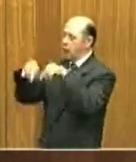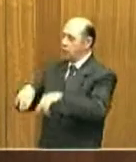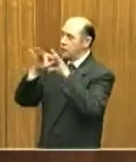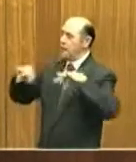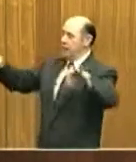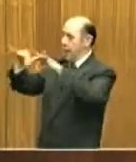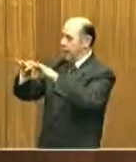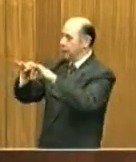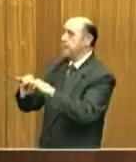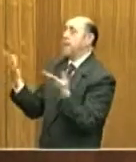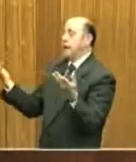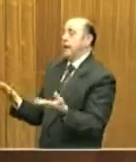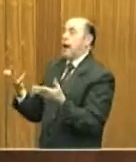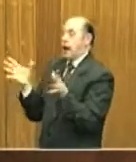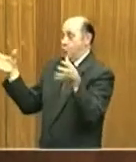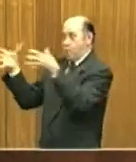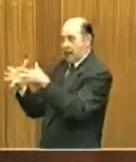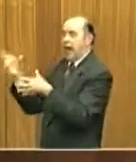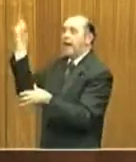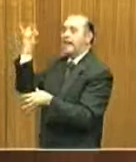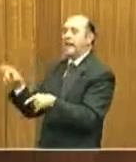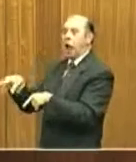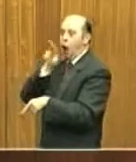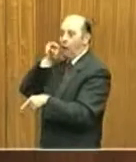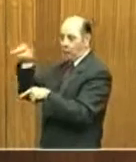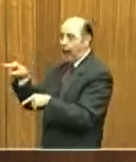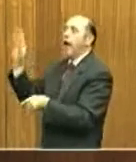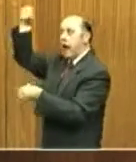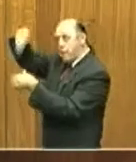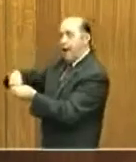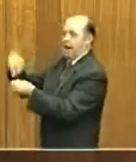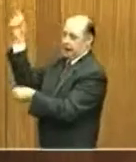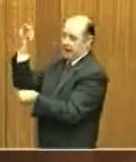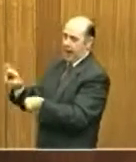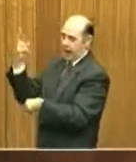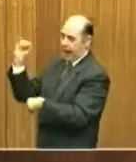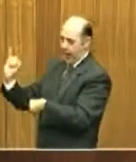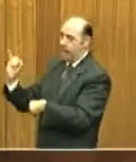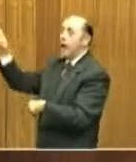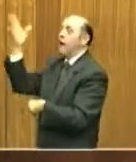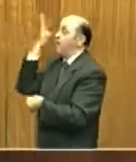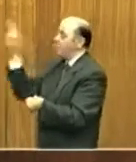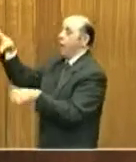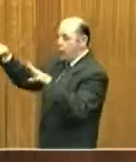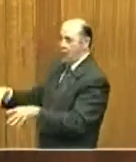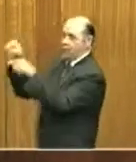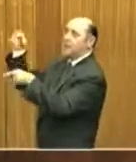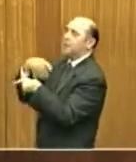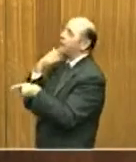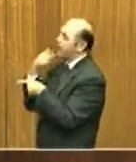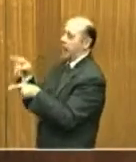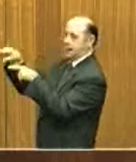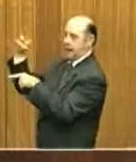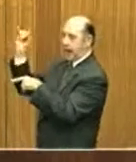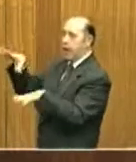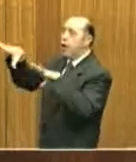La comunità radio televisiva italofona è parte della RAI e nasce per volere della RAI. Fu costituita